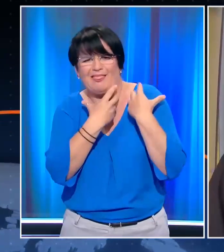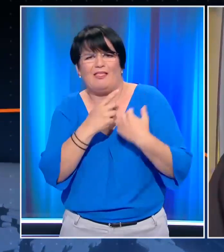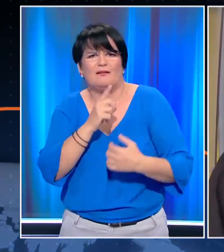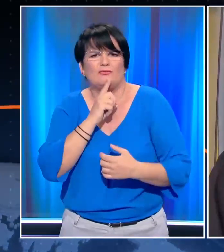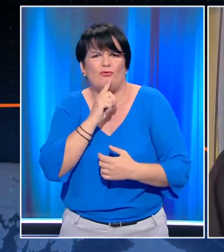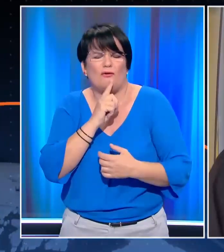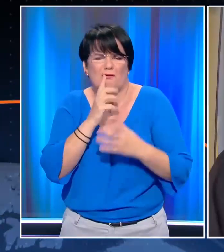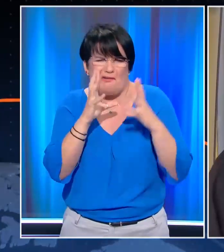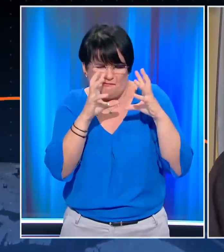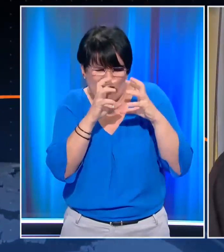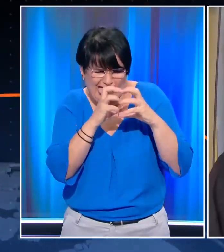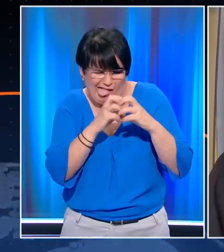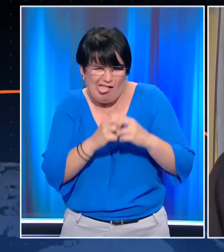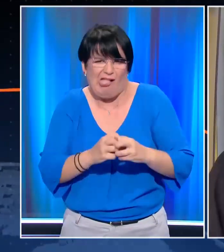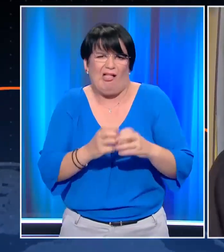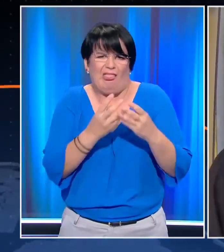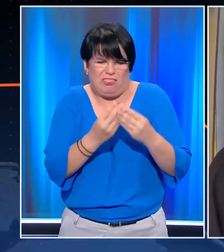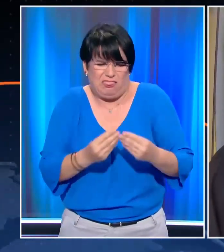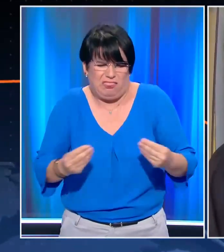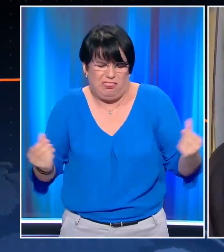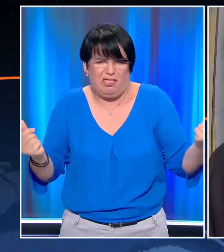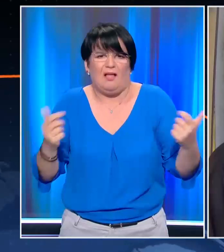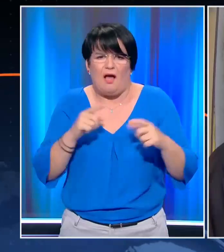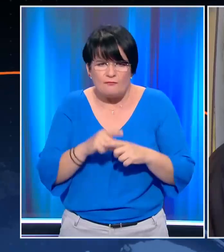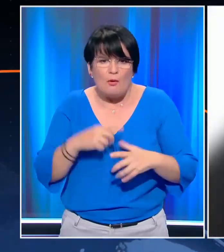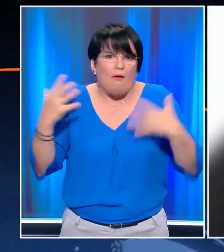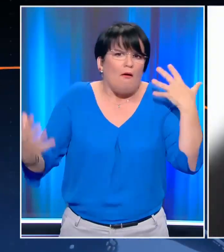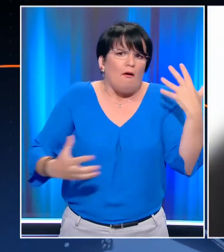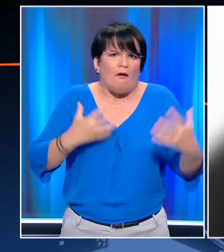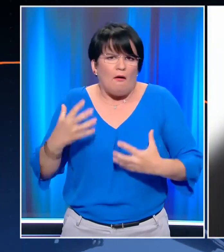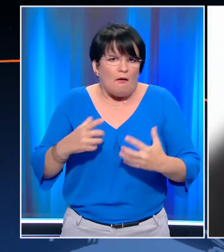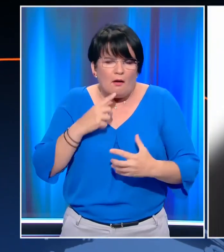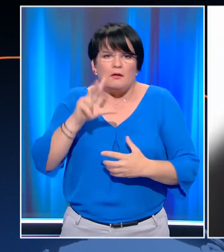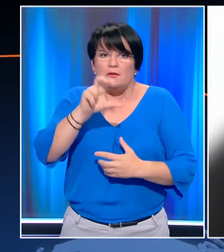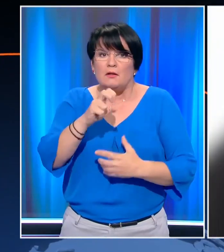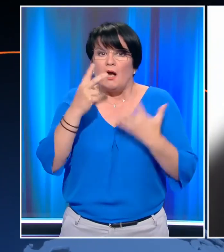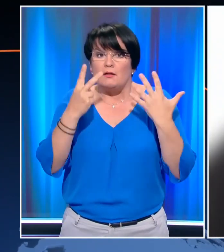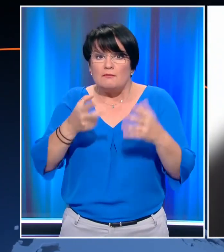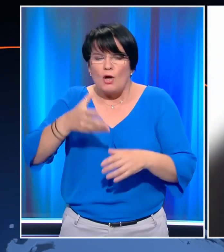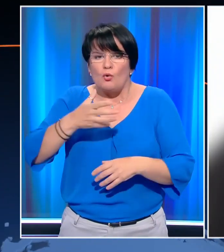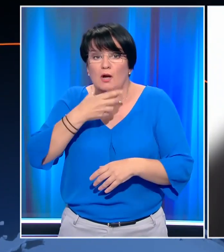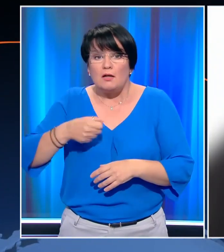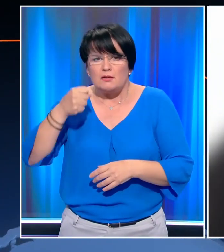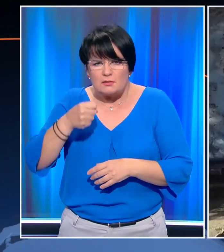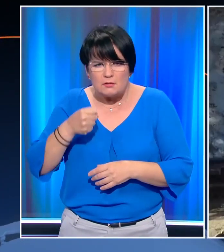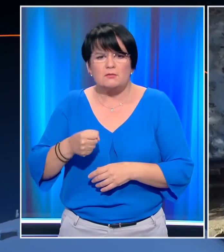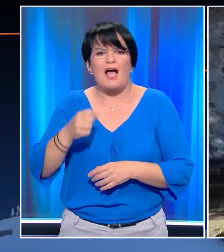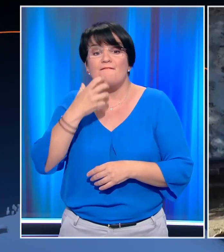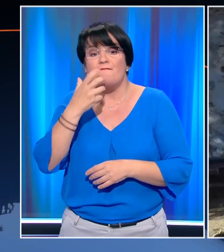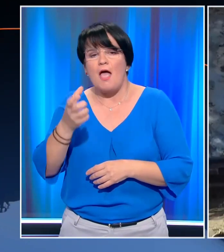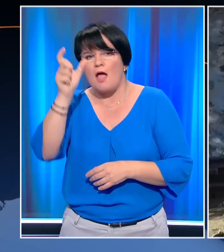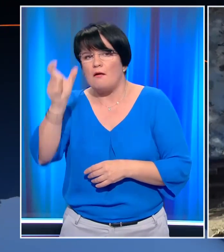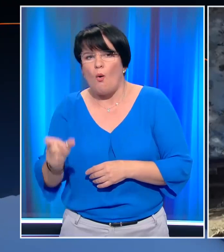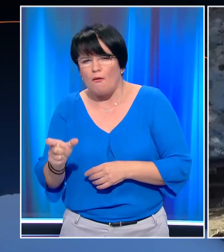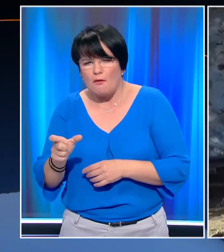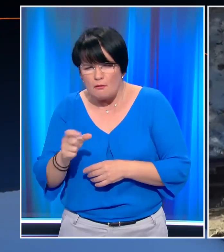έγιναν κουρέλια. Περιγράφει στο Γιάννη Ρήγο τις στιγμές του πανικού που επικράτησαν όταν ο 37χρονος Αρχιμανδρίτης από τη Βέρεια εκτόξευσε προς τα